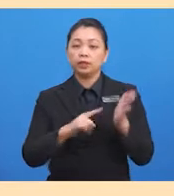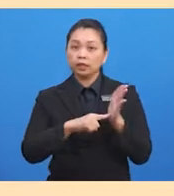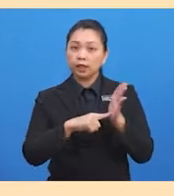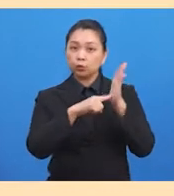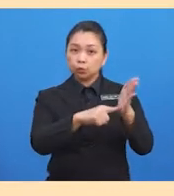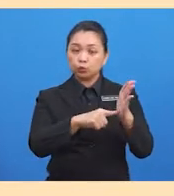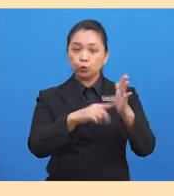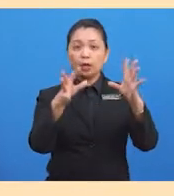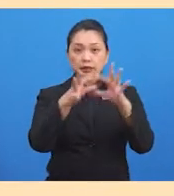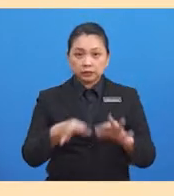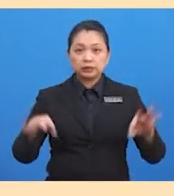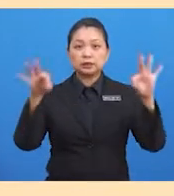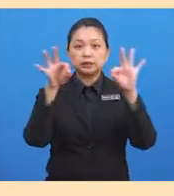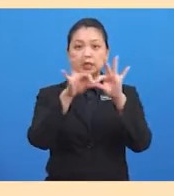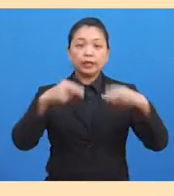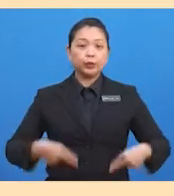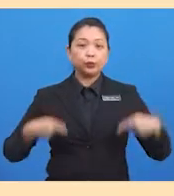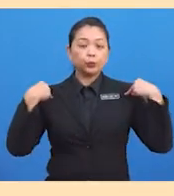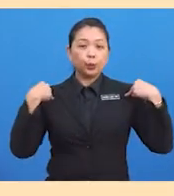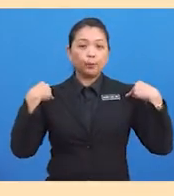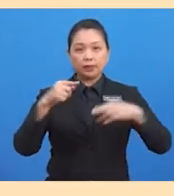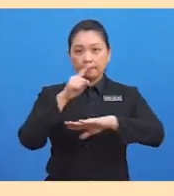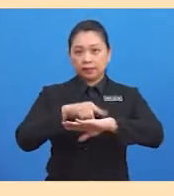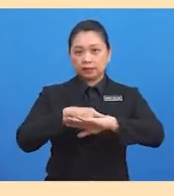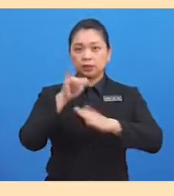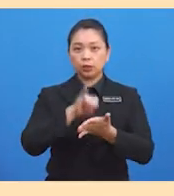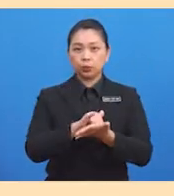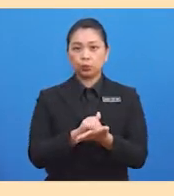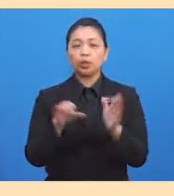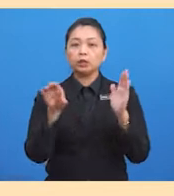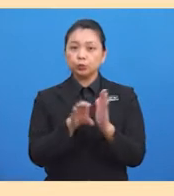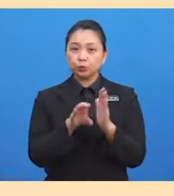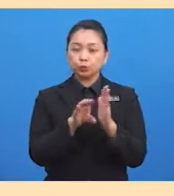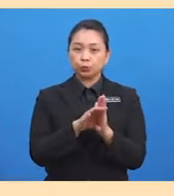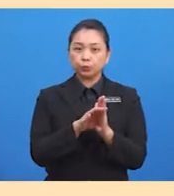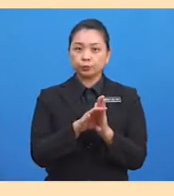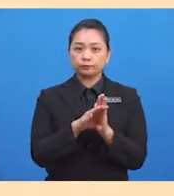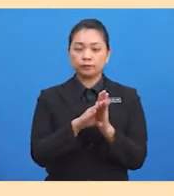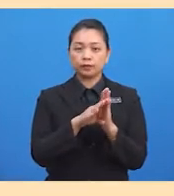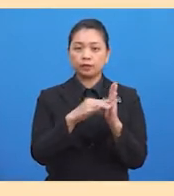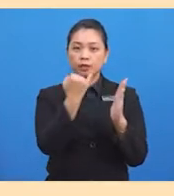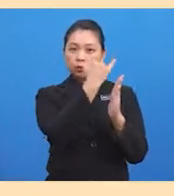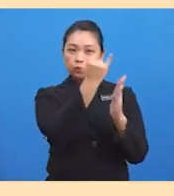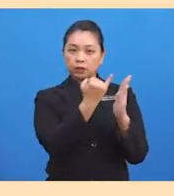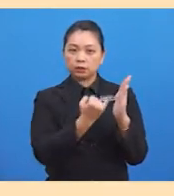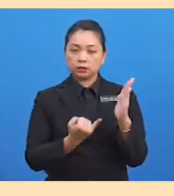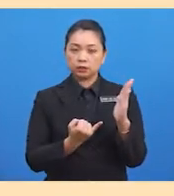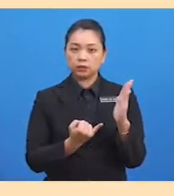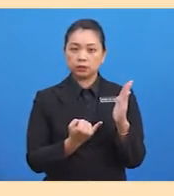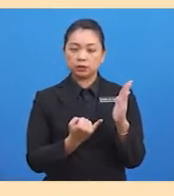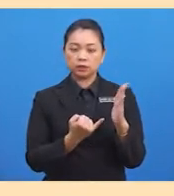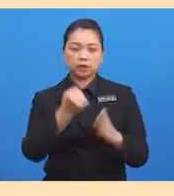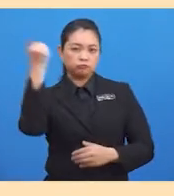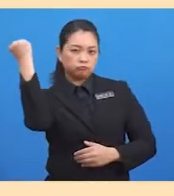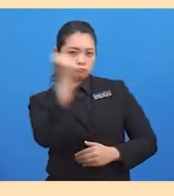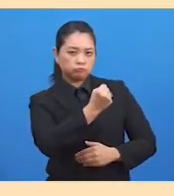sebenar pada zaman itu. Sebagai contoh, lukisan yang menunjukkan kegiatan memburu